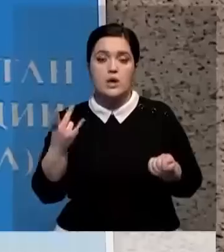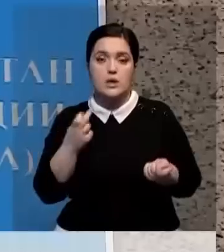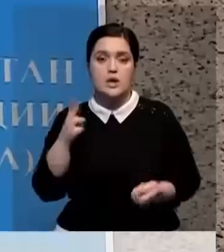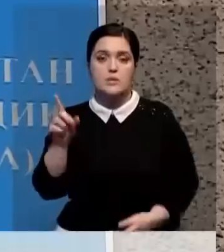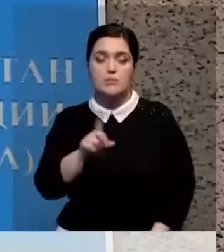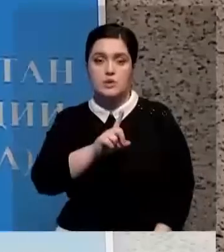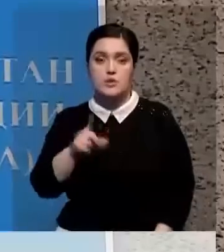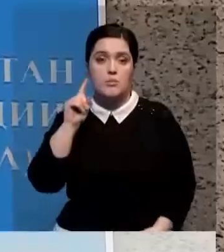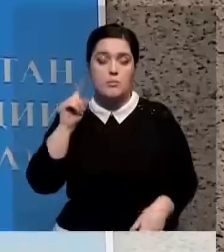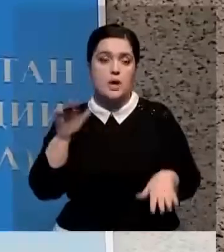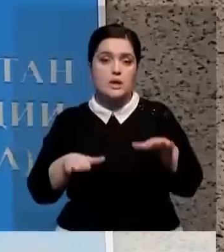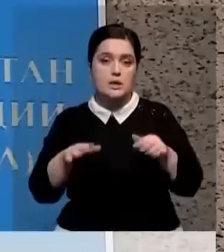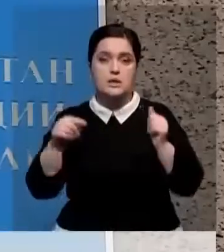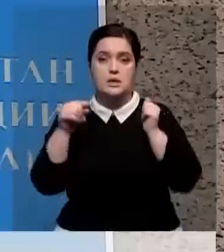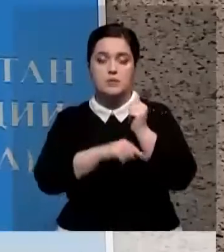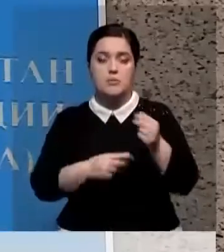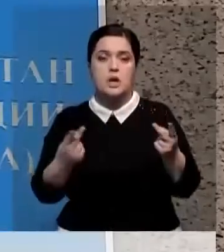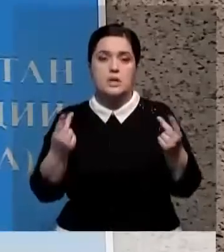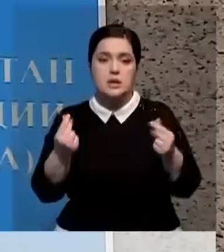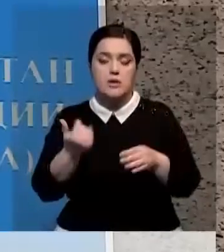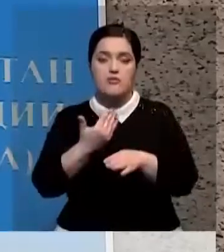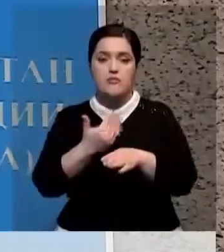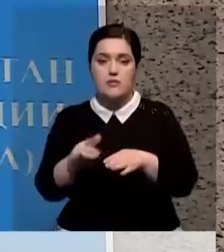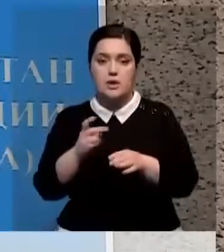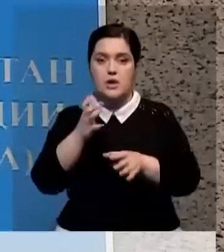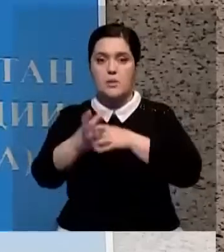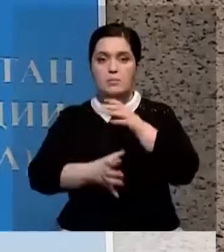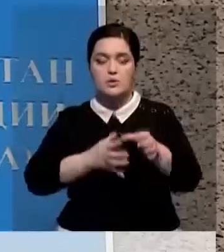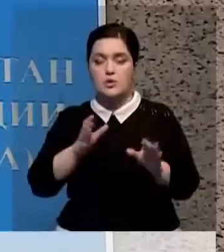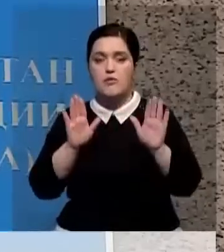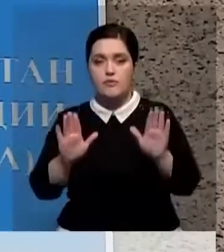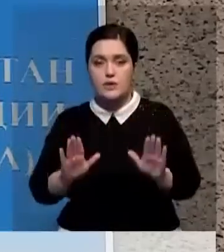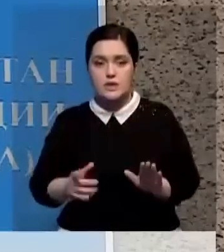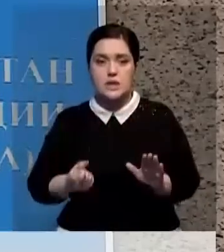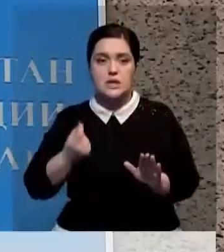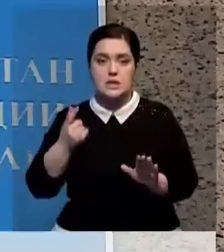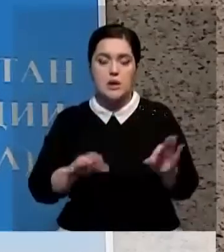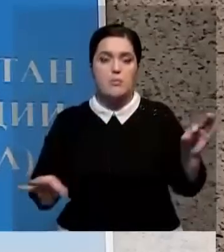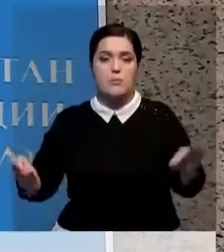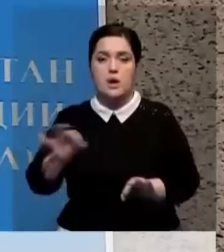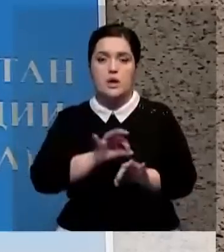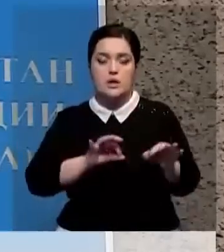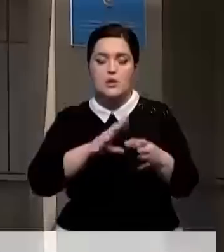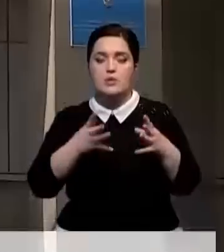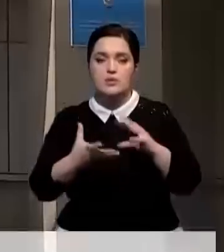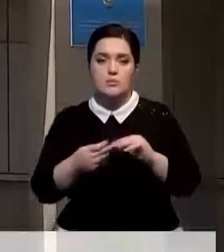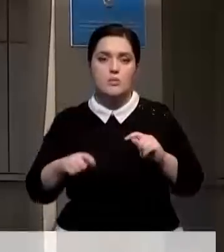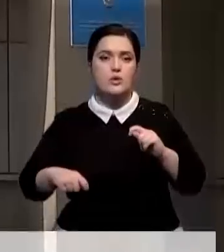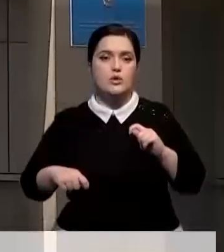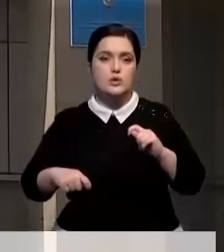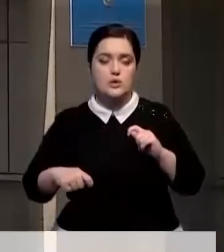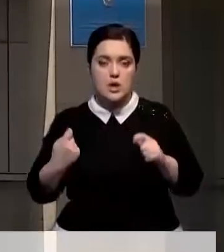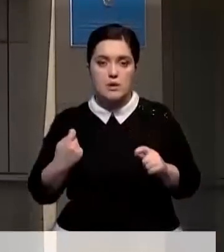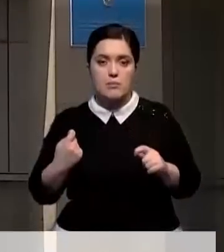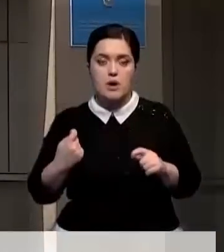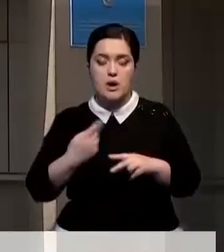музеем. Его подозревают в хищении денег, выделенных на проведение международной выставки и нескольких проектов. Предварительную сумму ущерба по всем расследуемым